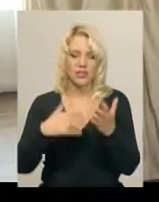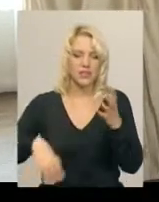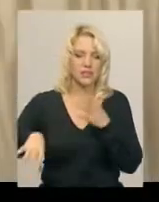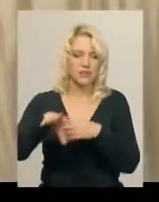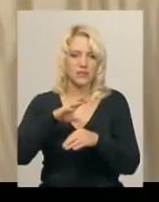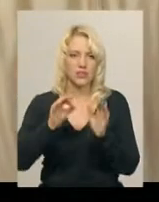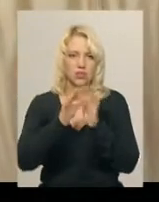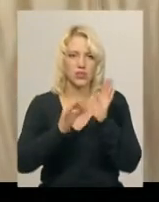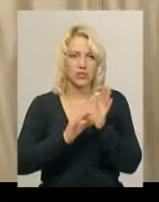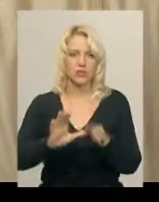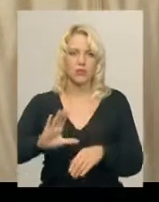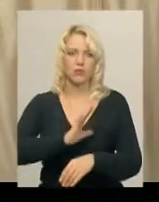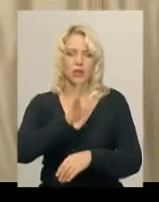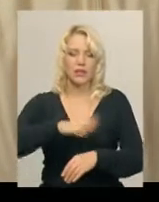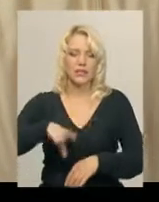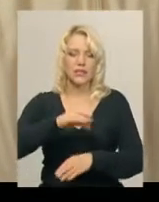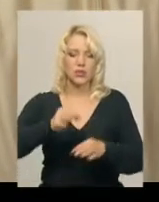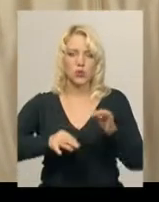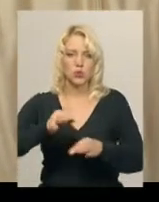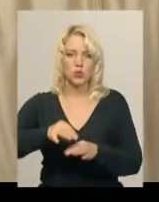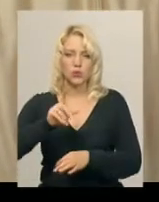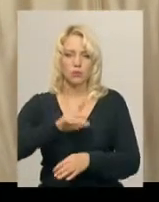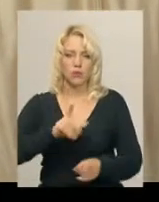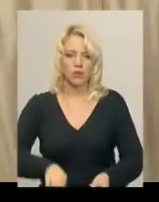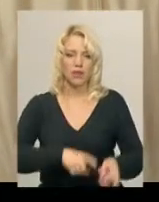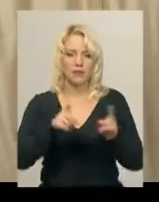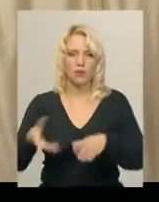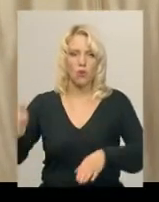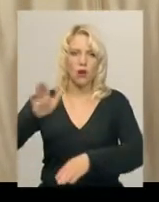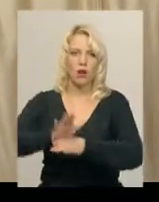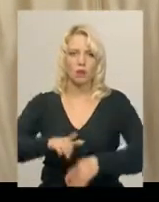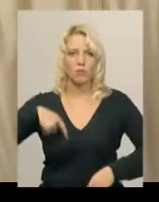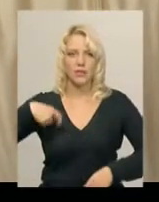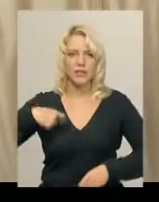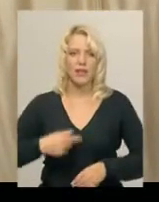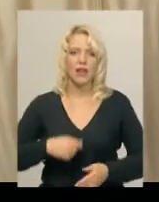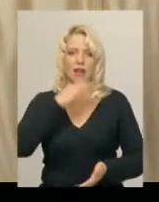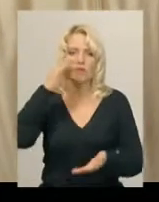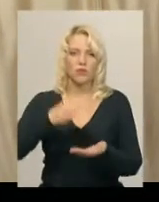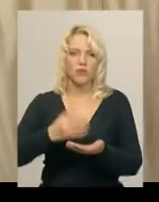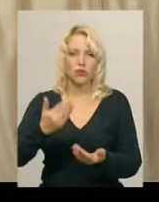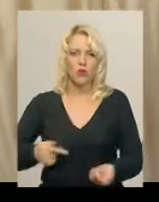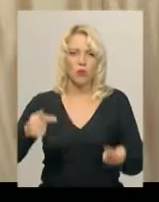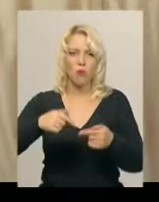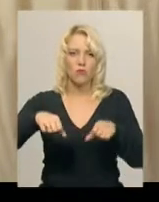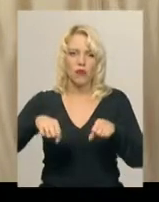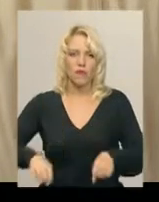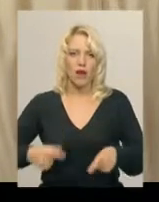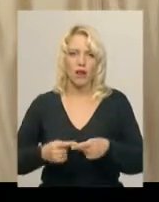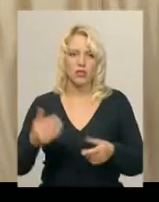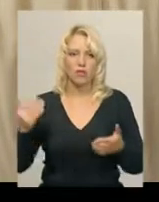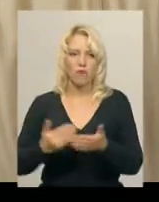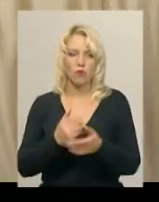оцінювання. Всі судді 100% були переведені указом президента відповідно до його повноважень в нову установу Хмельницький